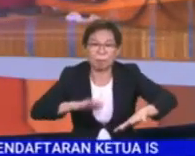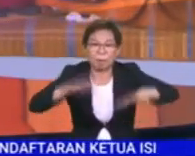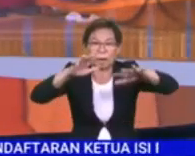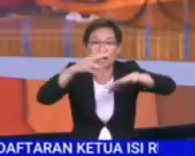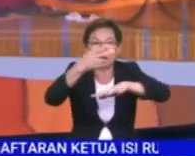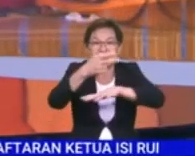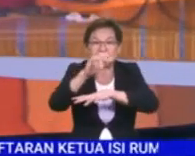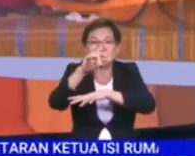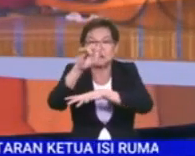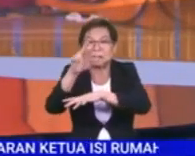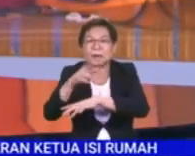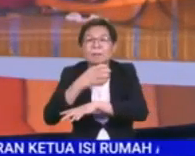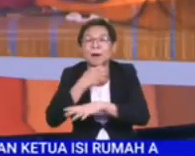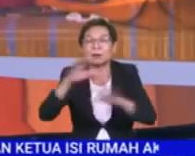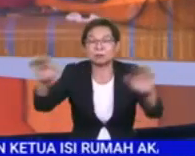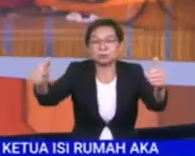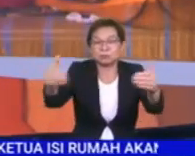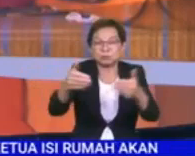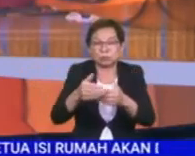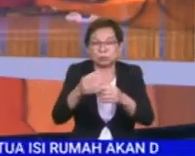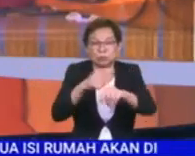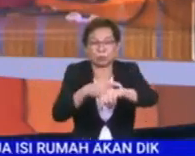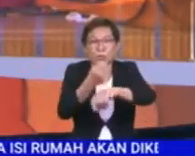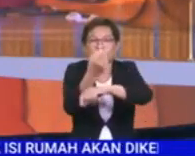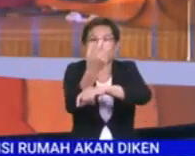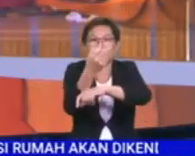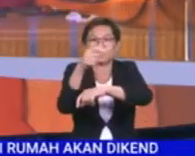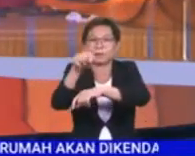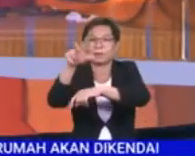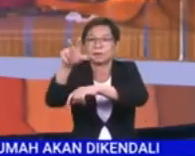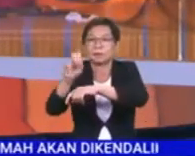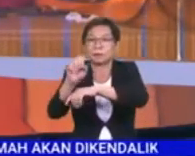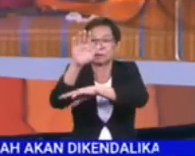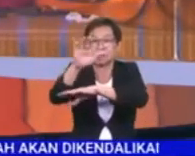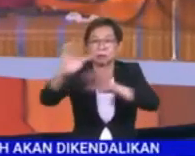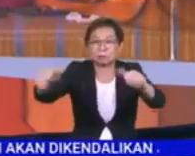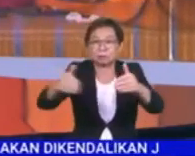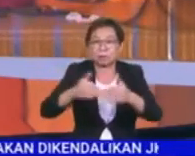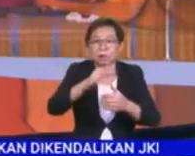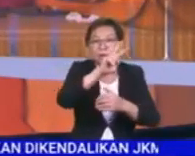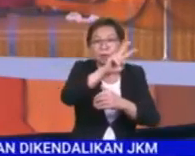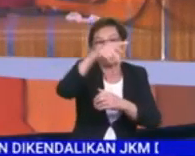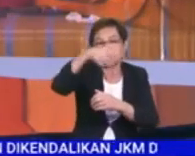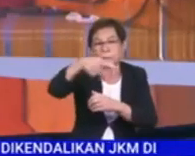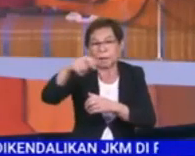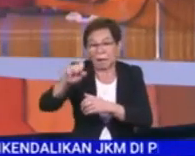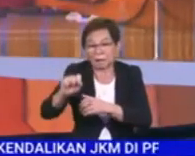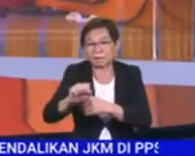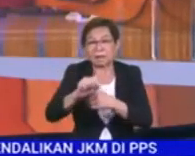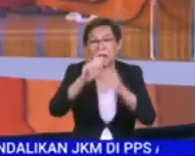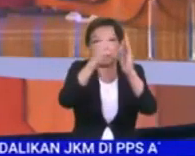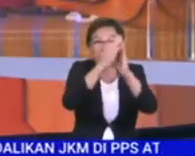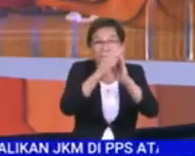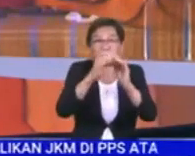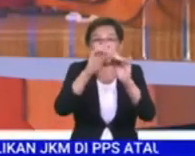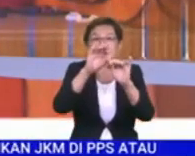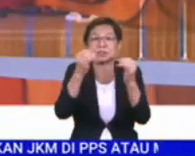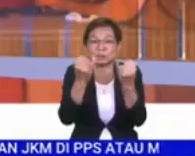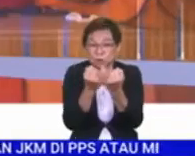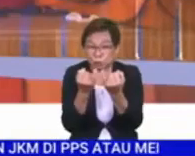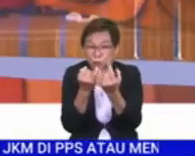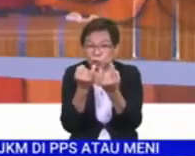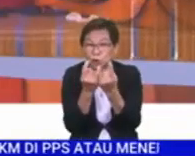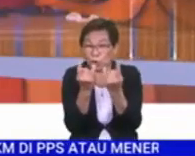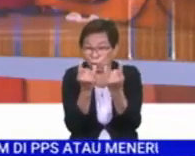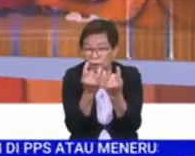daerah Hilir Perak ditutup sepenuhnya pukul 12.30 tengah hari tadi. Dua PPS iaitu PPS Dewan Bandaran Teluk Intan dan